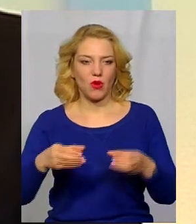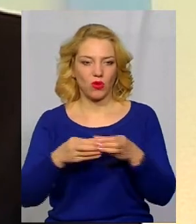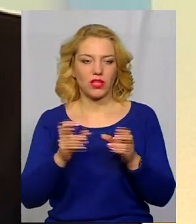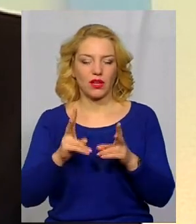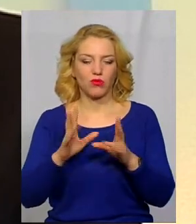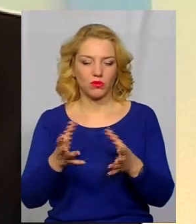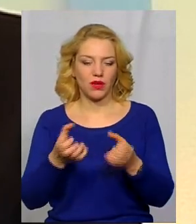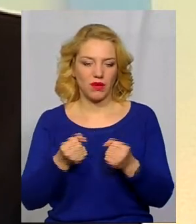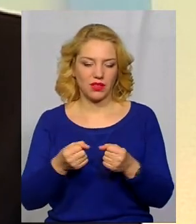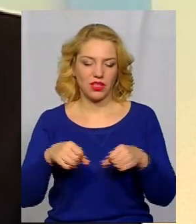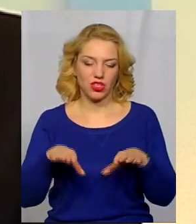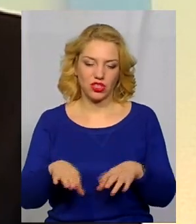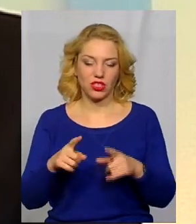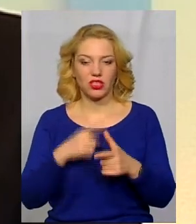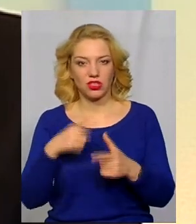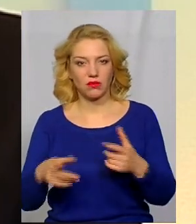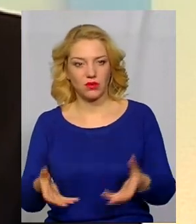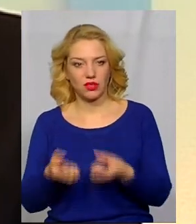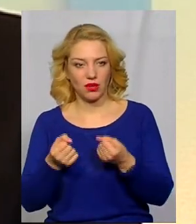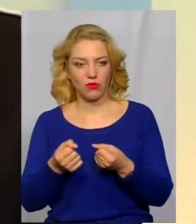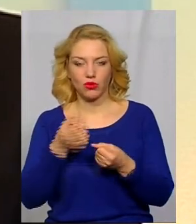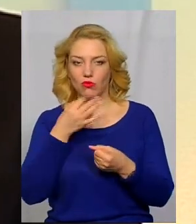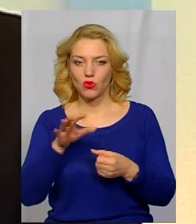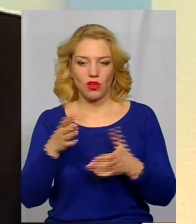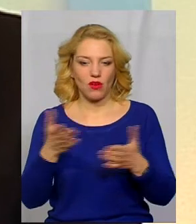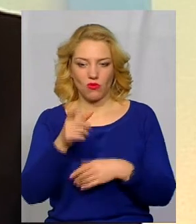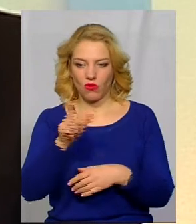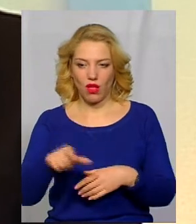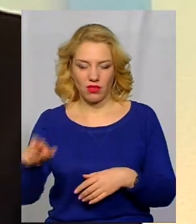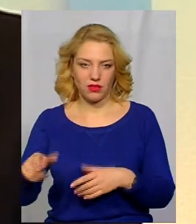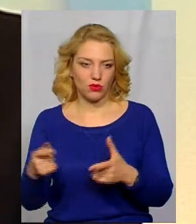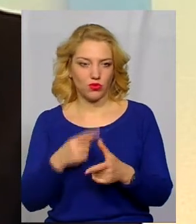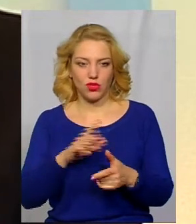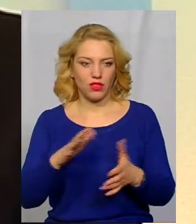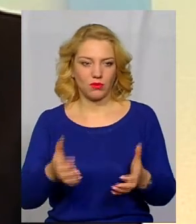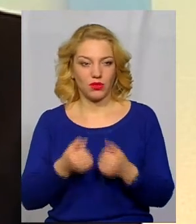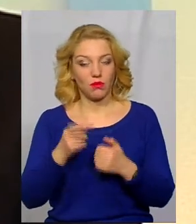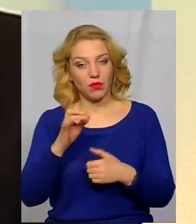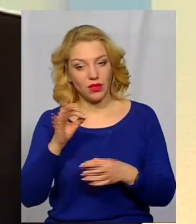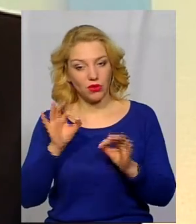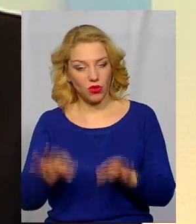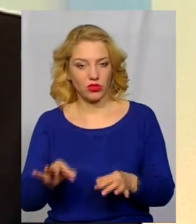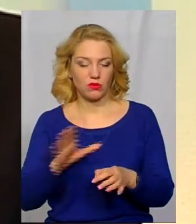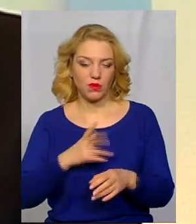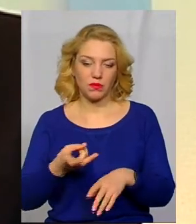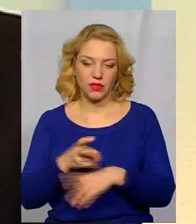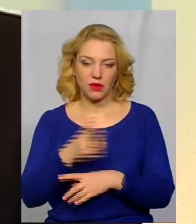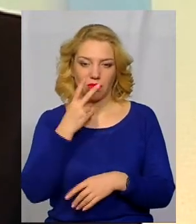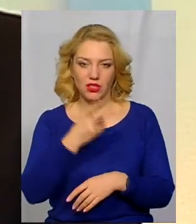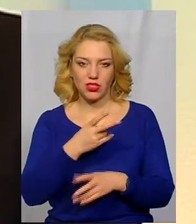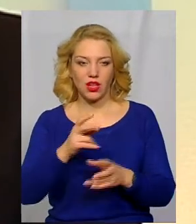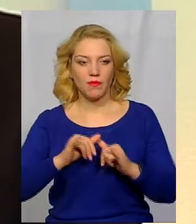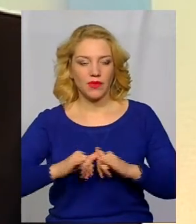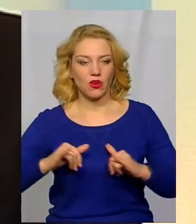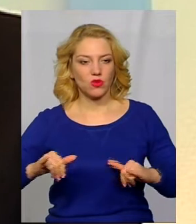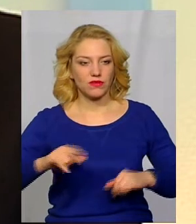в конкурсі. Чи підтримують воно цю кандидатуру, будь-яку кандидатуру, чи не підтримують. Тому, ну, логічно було би прийти бачення розвитку